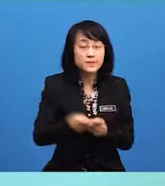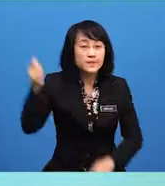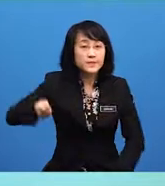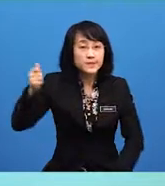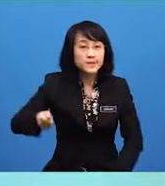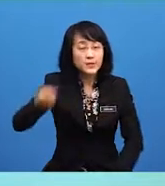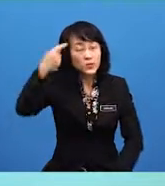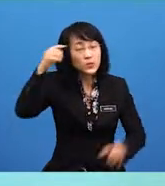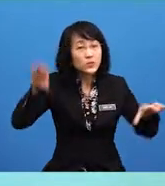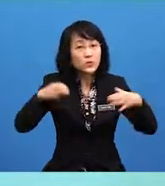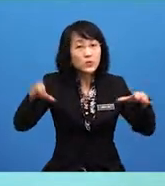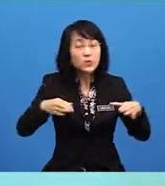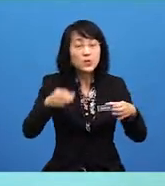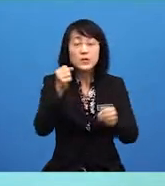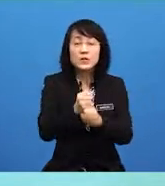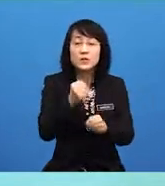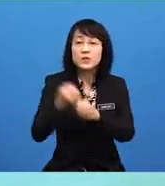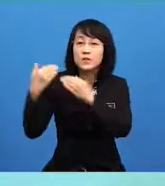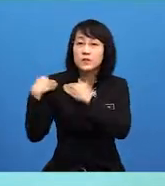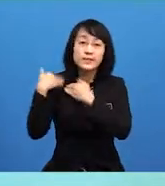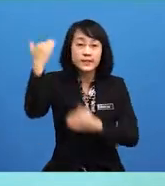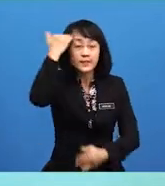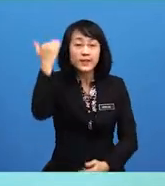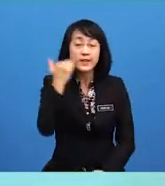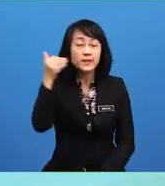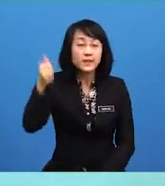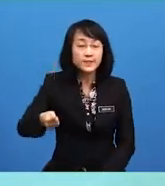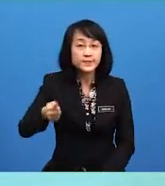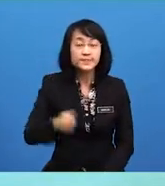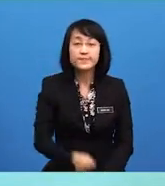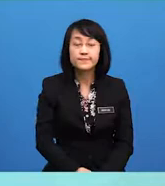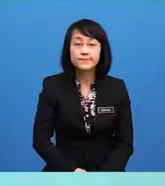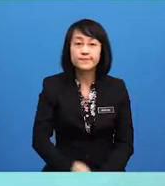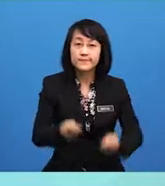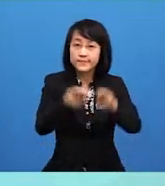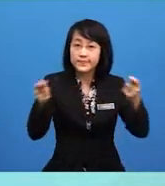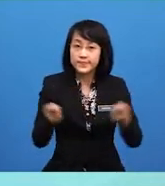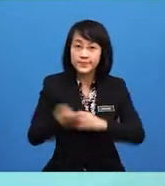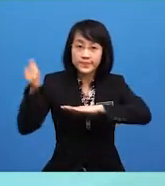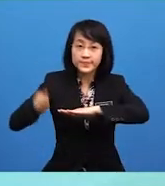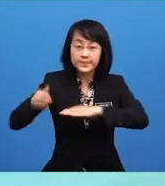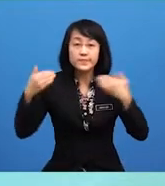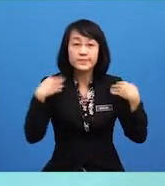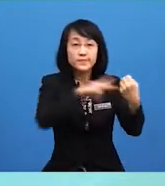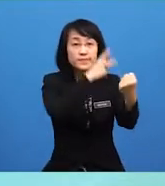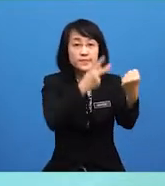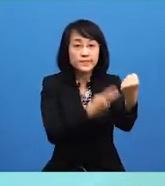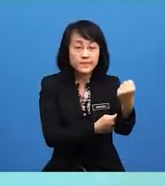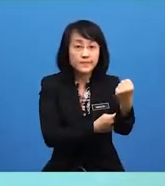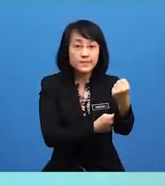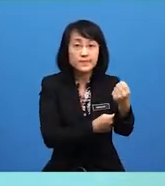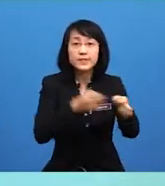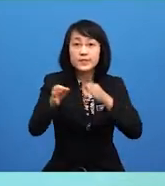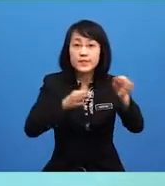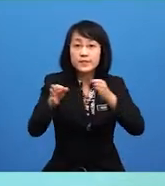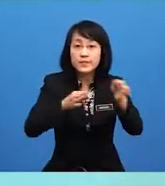melaksanakan tugas kehakiman di negara ini. Mahkamah mempunyai kuasa mentaksirkan perlembagaan negara,